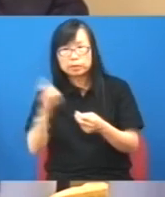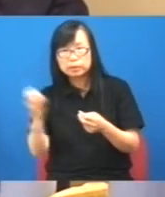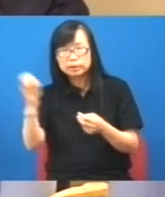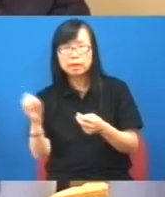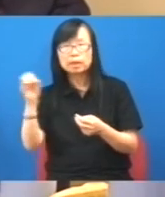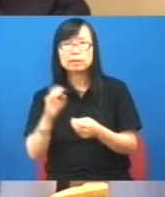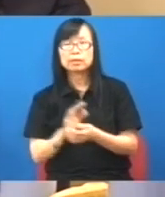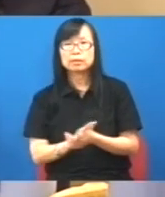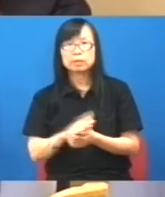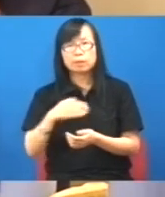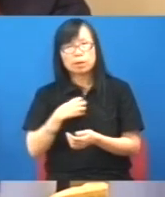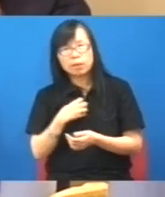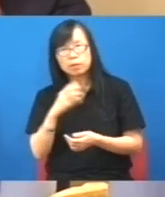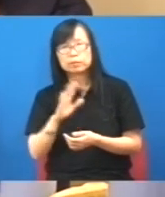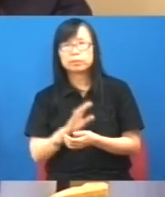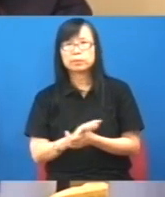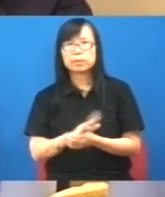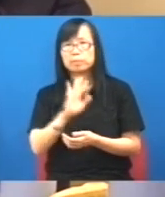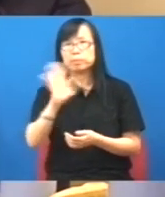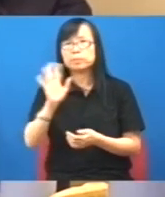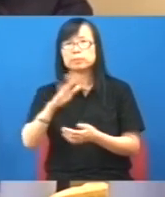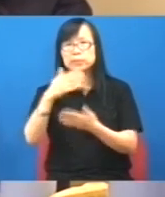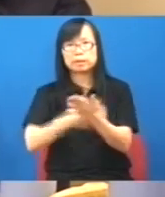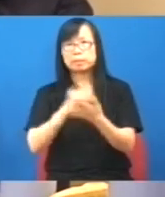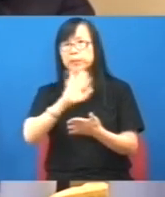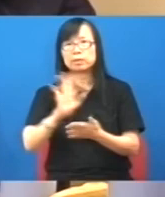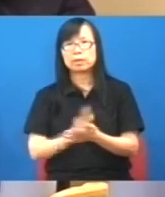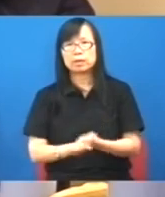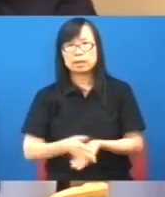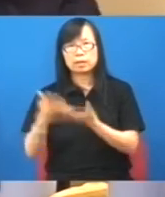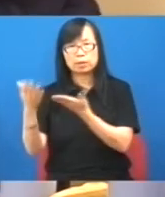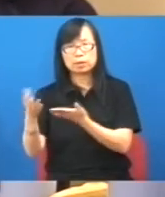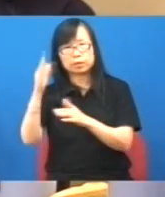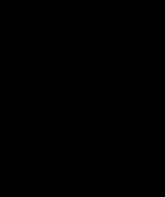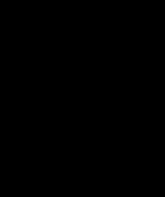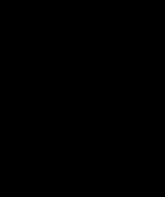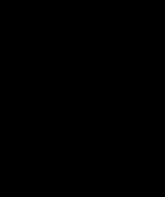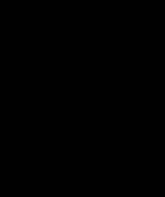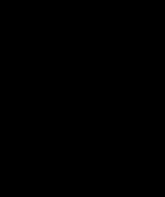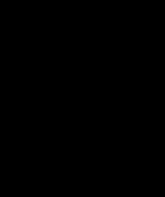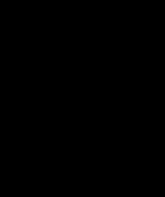他們覺得2.5%不應該扣由政府獨立處資有什麼問題呢